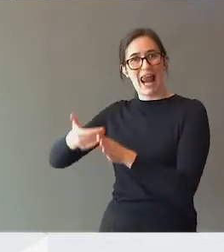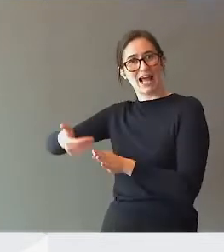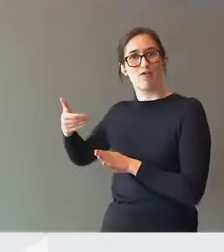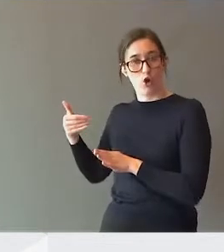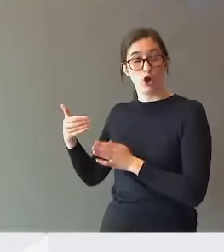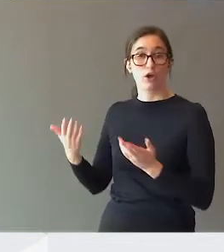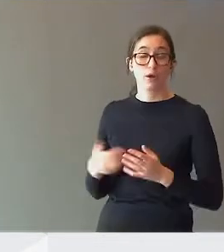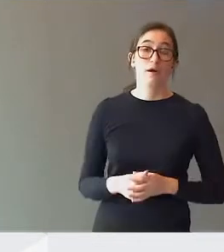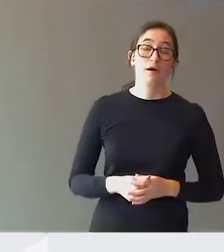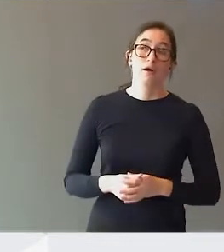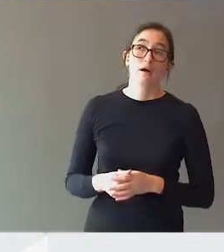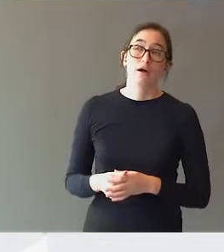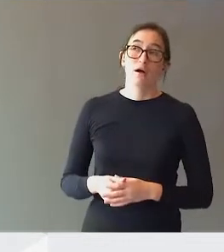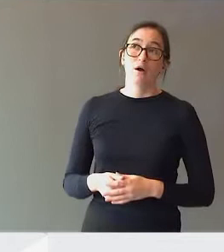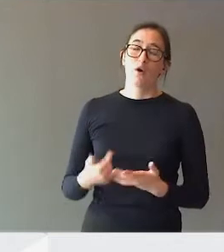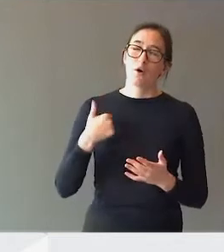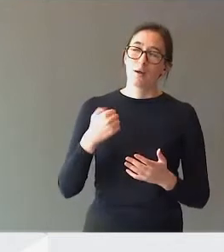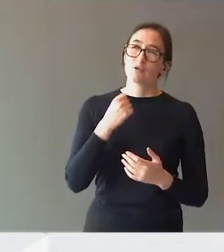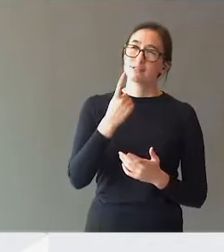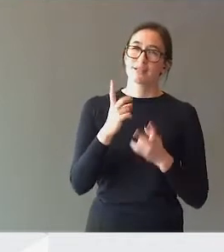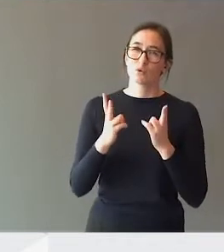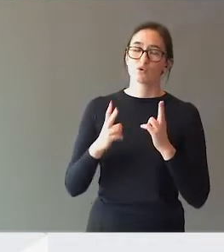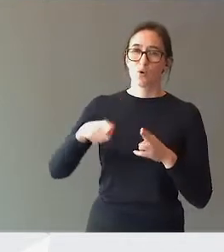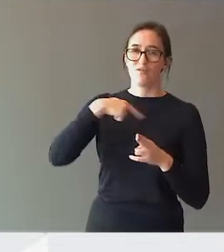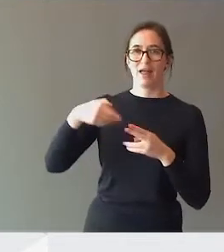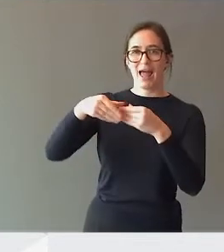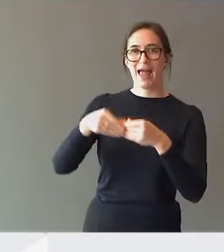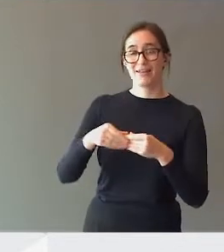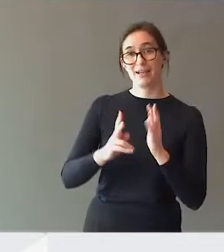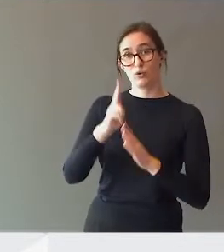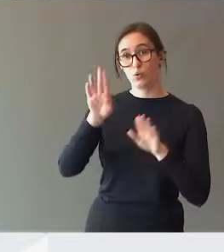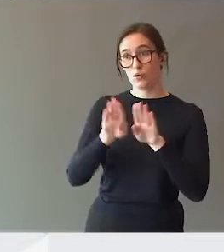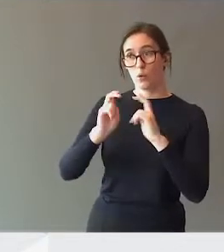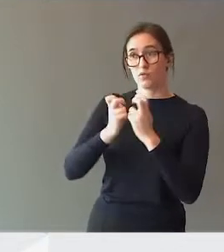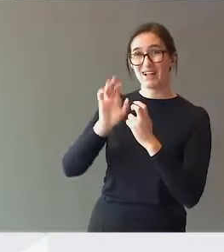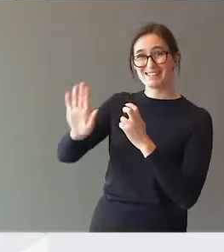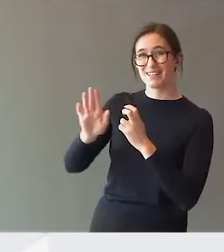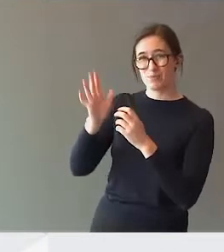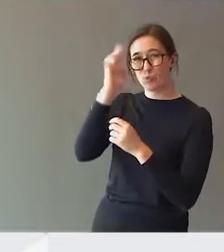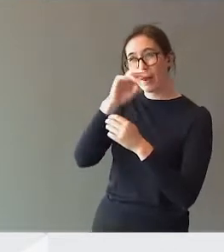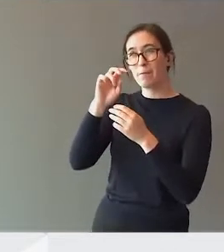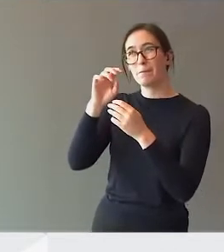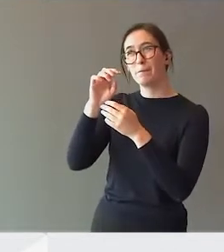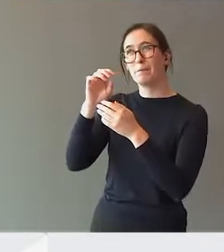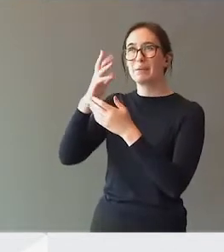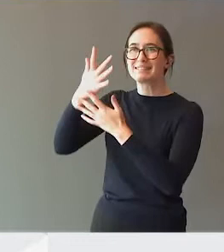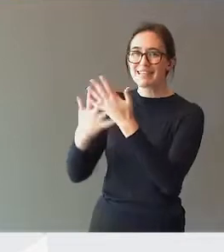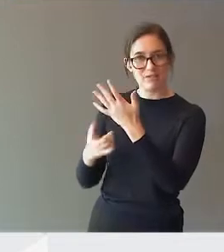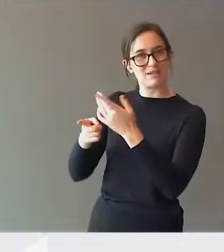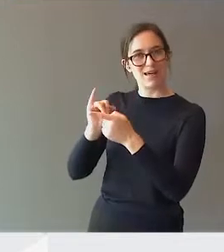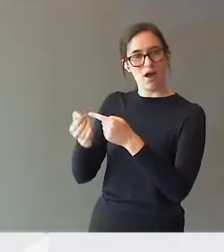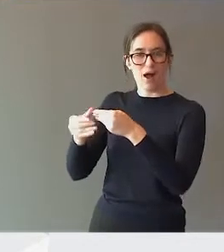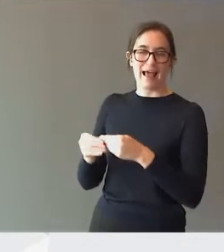Og så er vi også, jeg vil si at vi er enige i Norddal-utholdets problembeskrivelse. Altså det er,